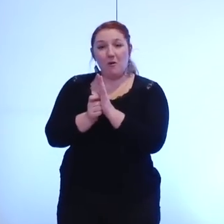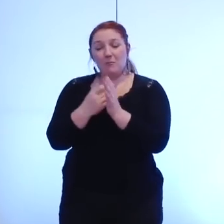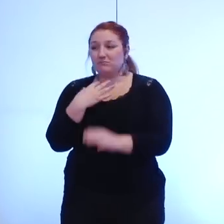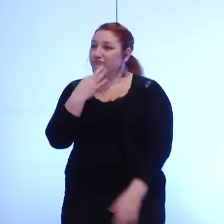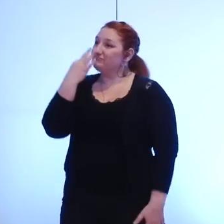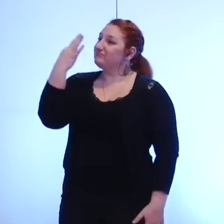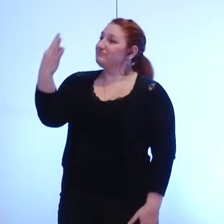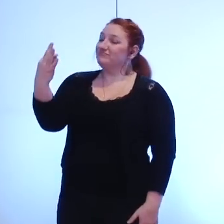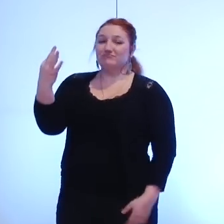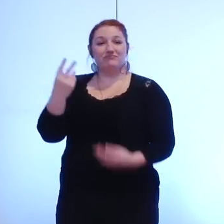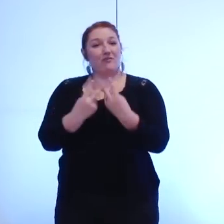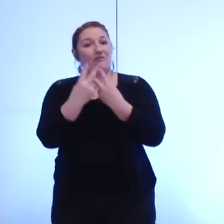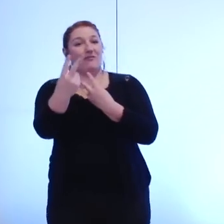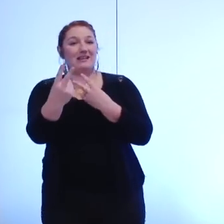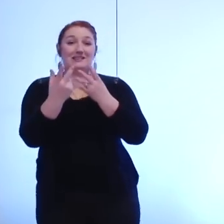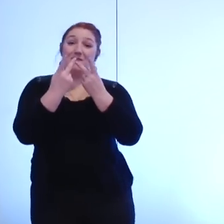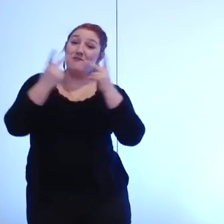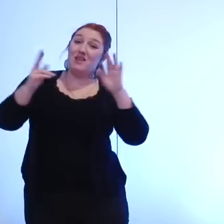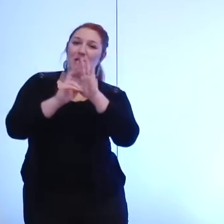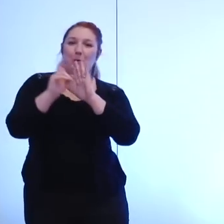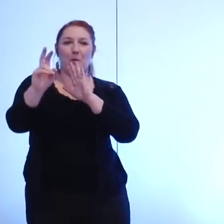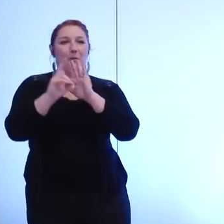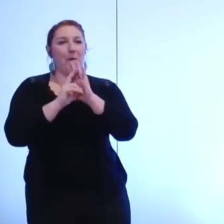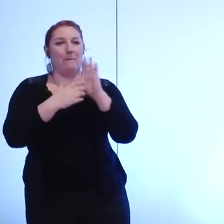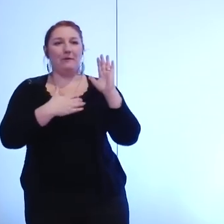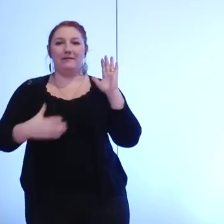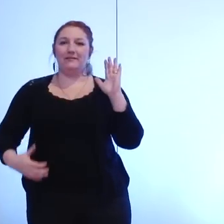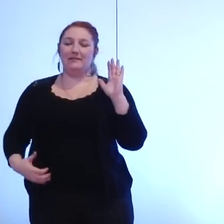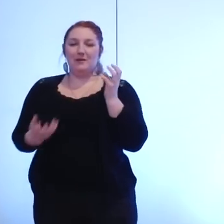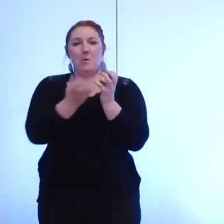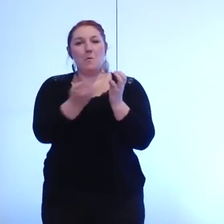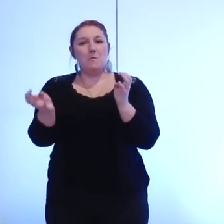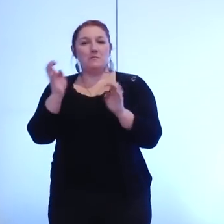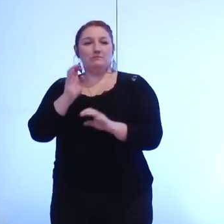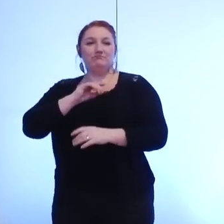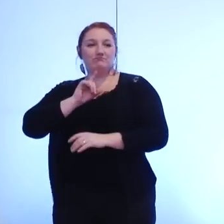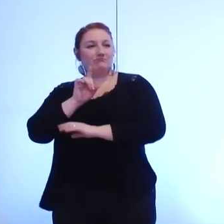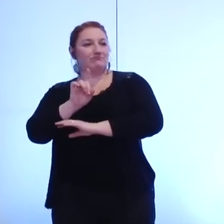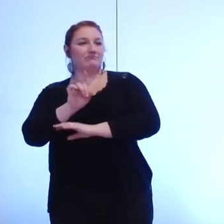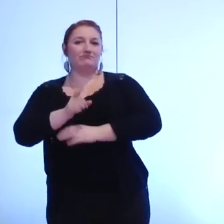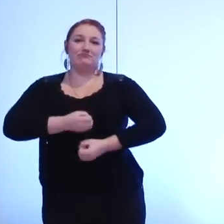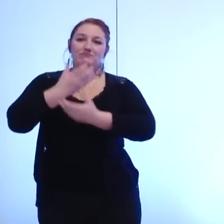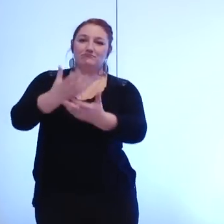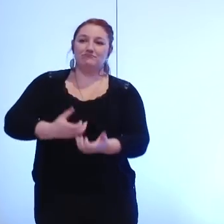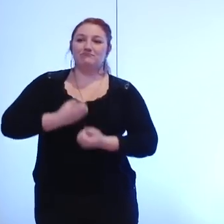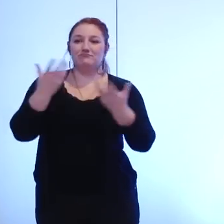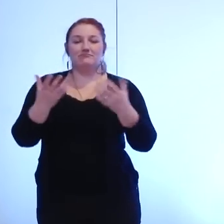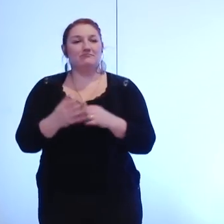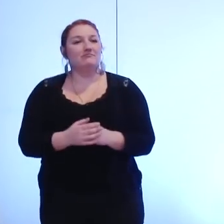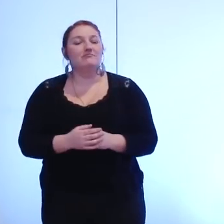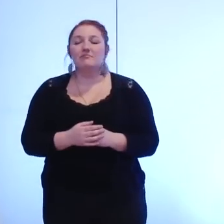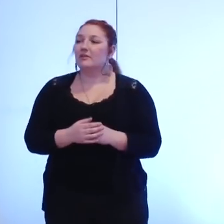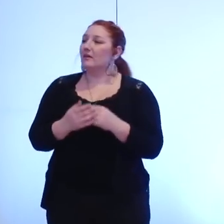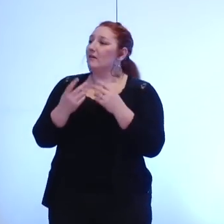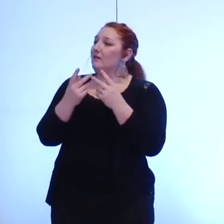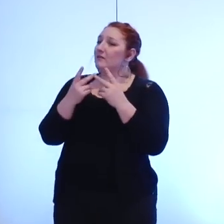devant le conseil municipal de la ville de Grenoble de par tout simplement sa place et sa